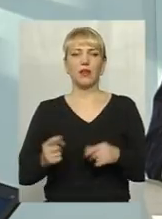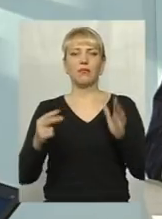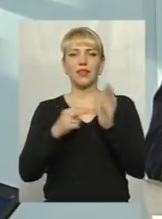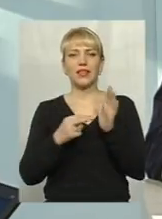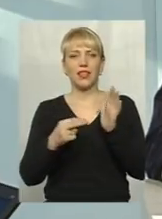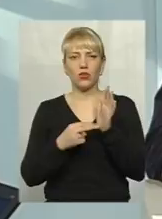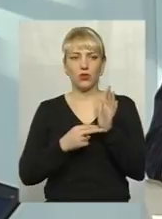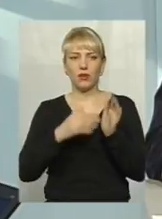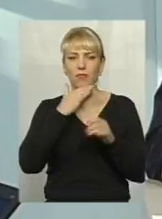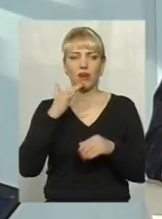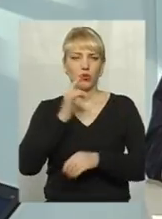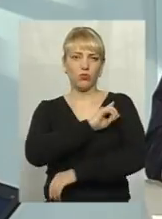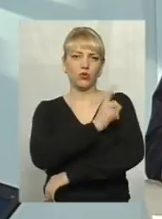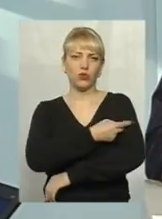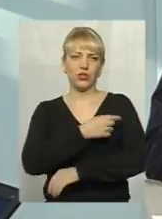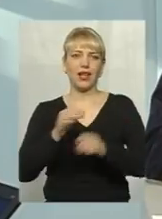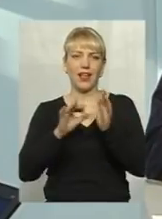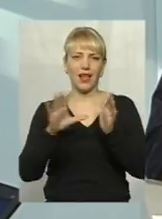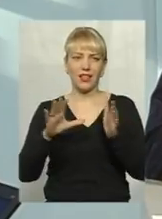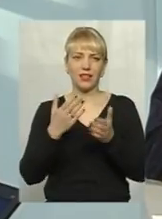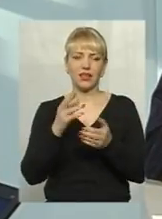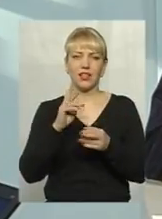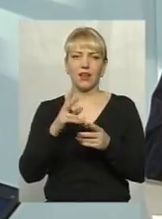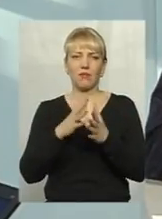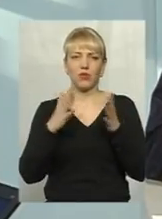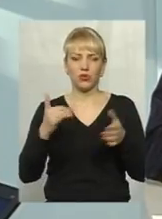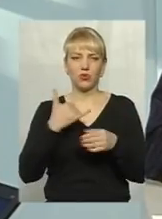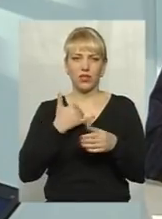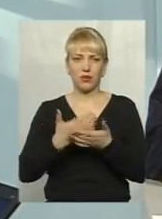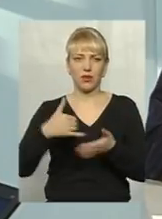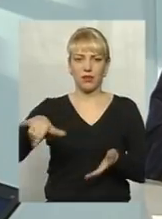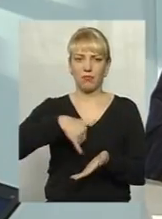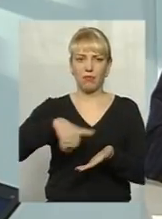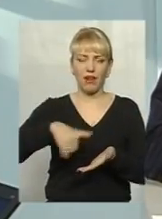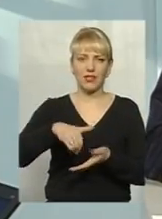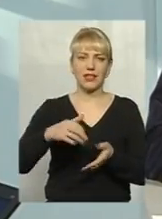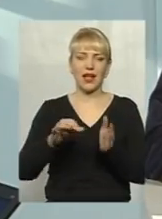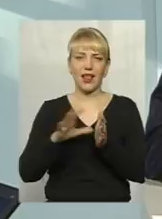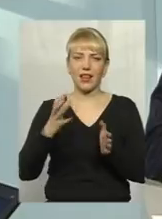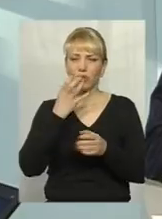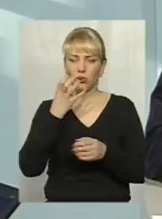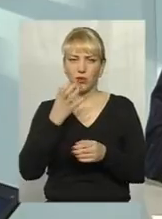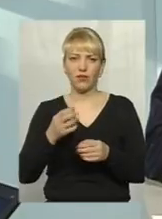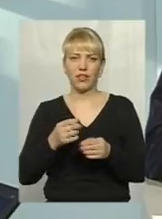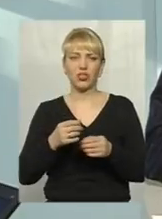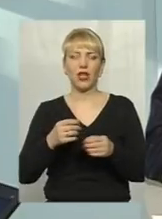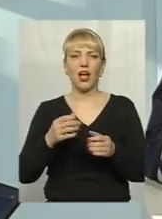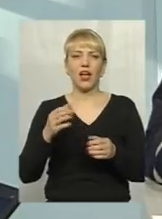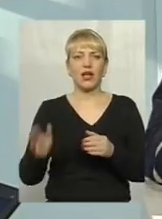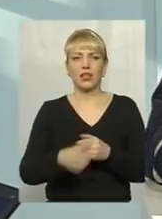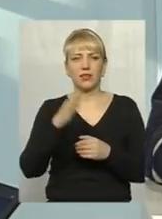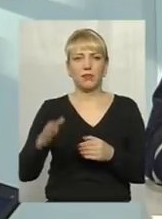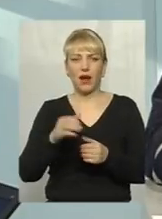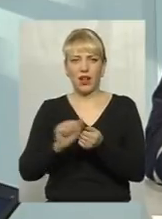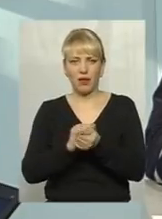багато потужних електропроводок, такі як, саме більше в нас беруться праска, електроубогрівач, пральна машина. Тобто, ті,